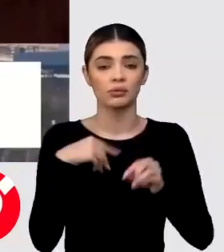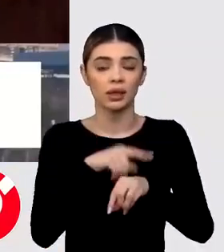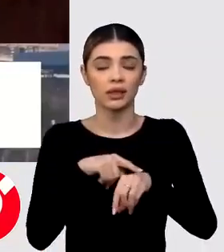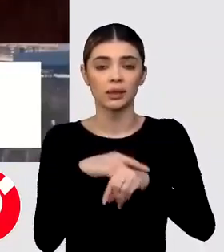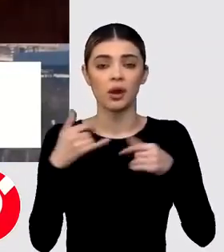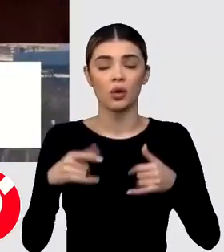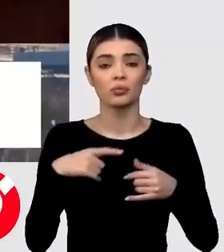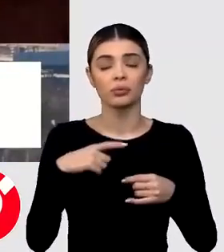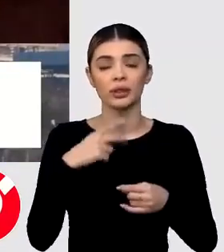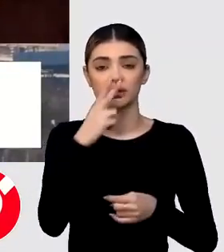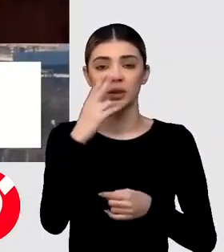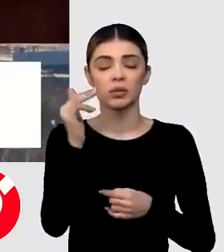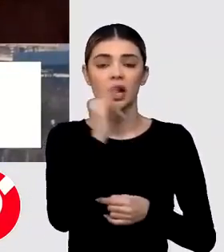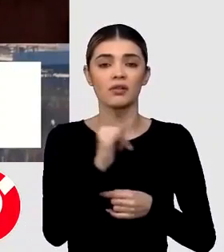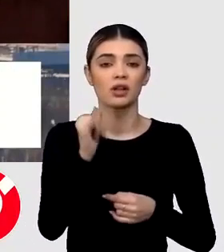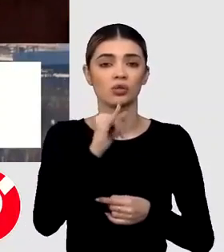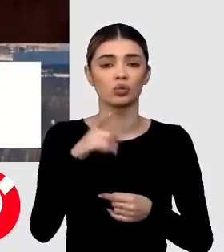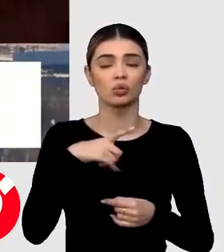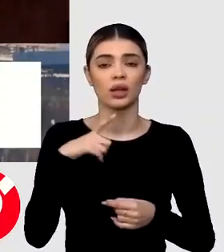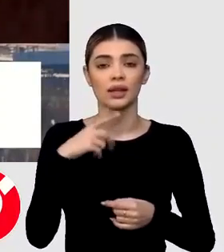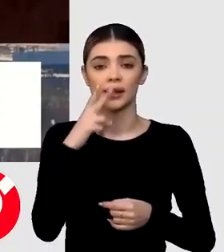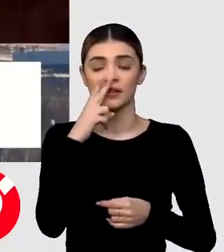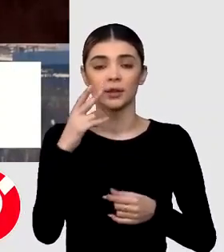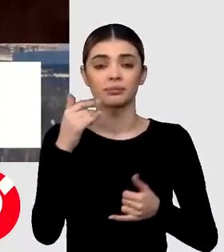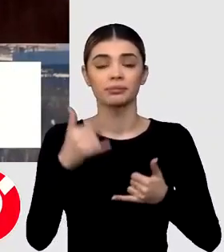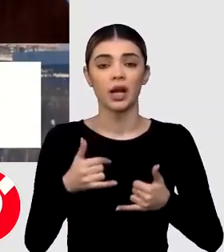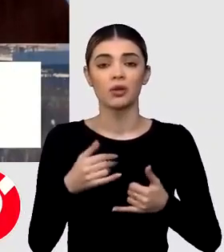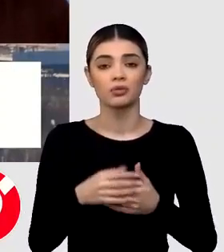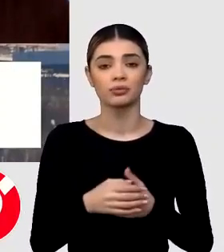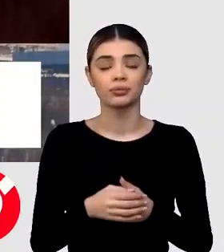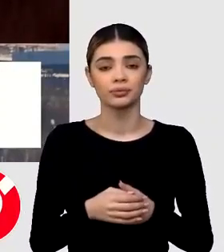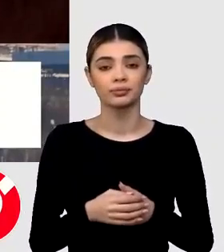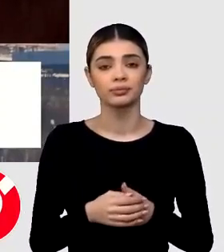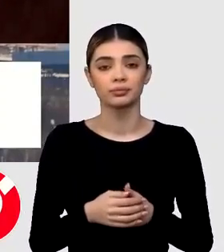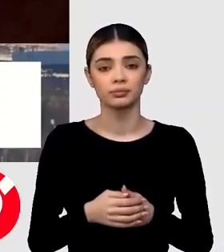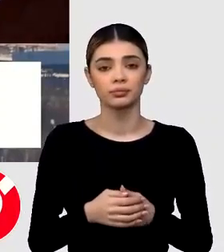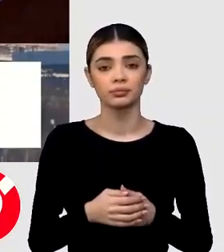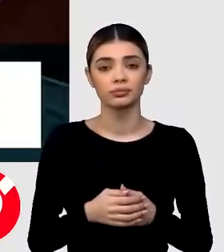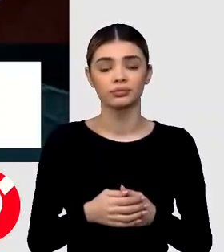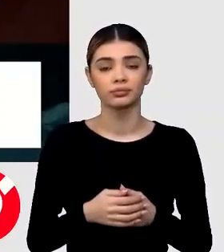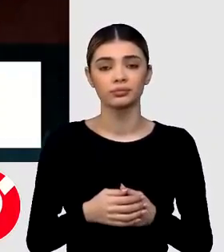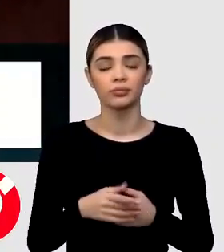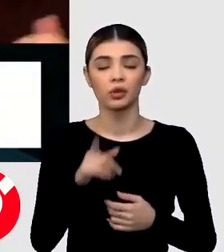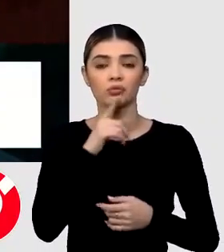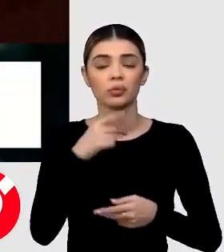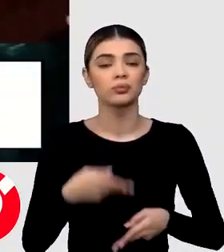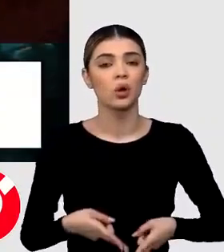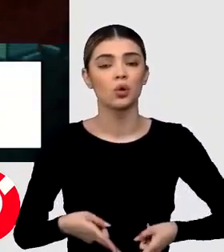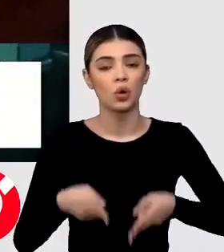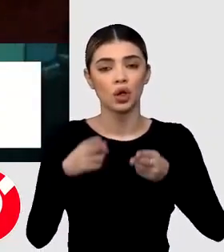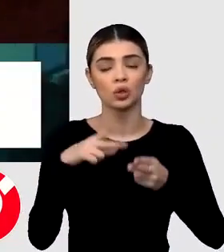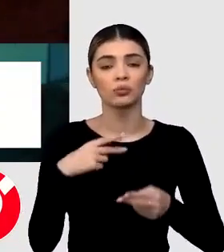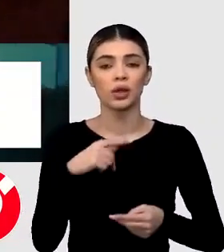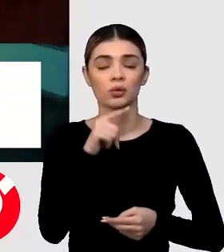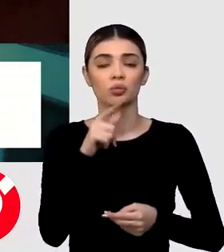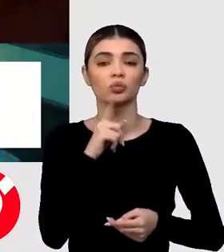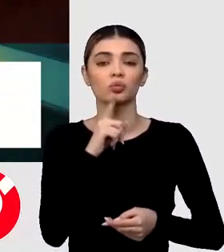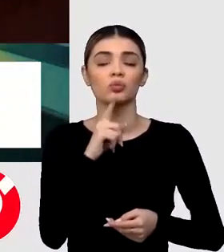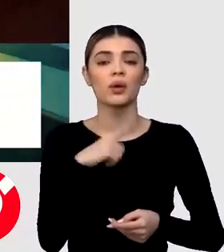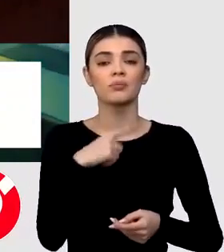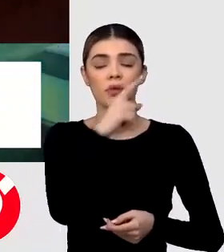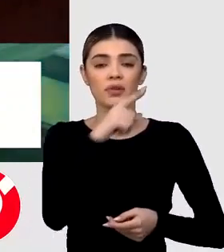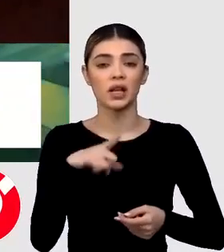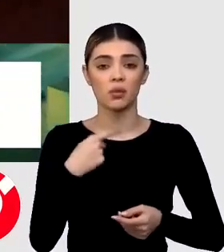față, are infrastructura acestui așa numit coridor vertical. Adică putem